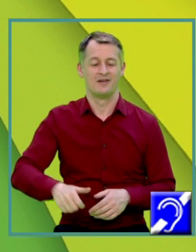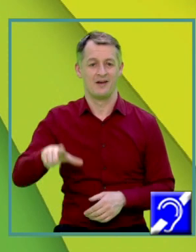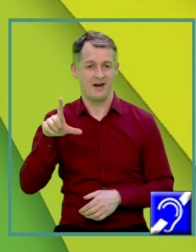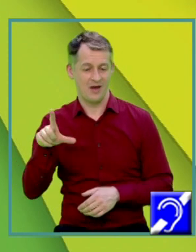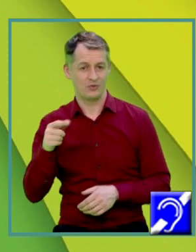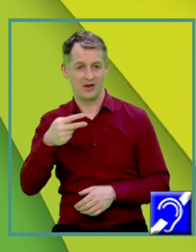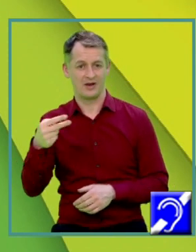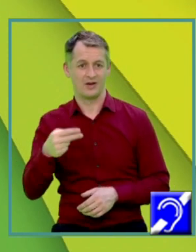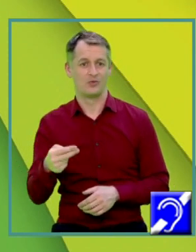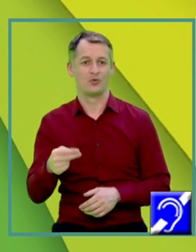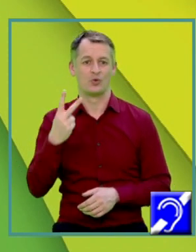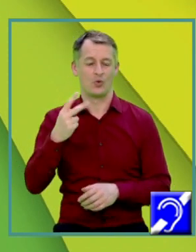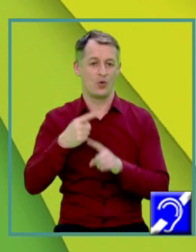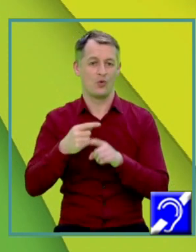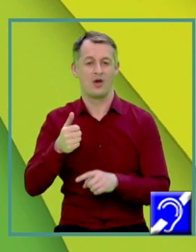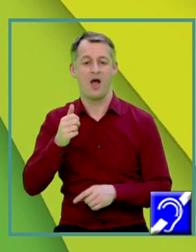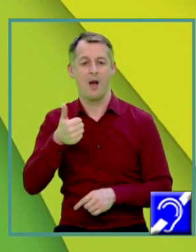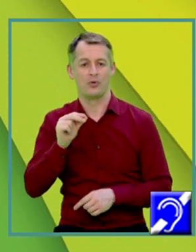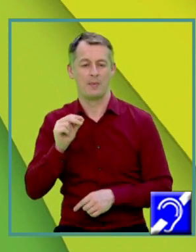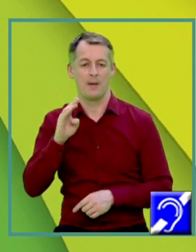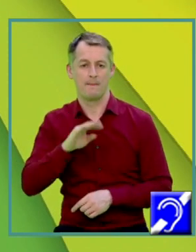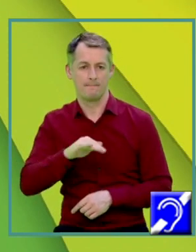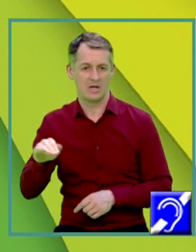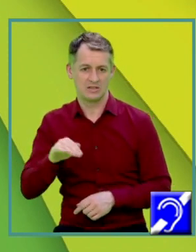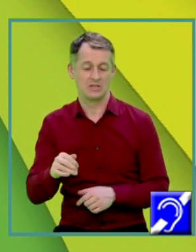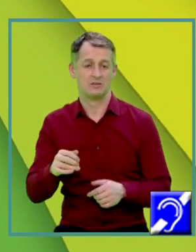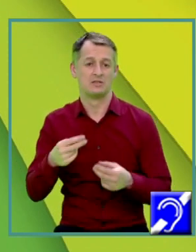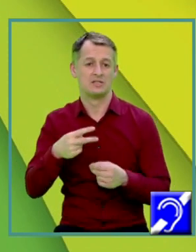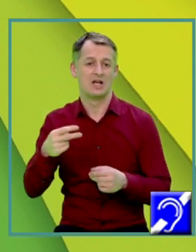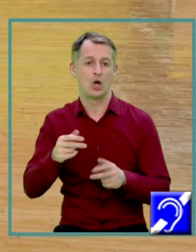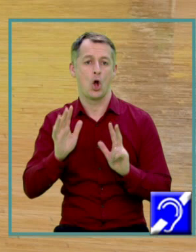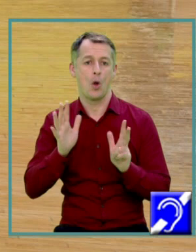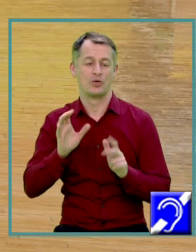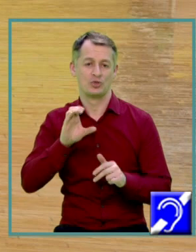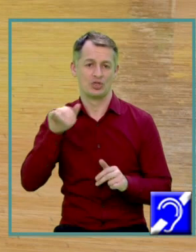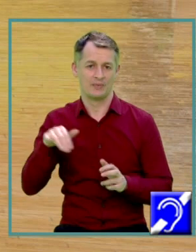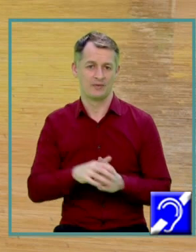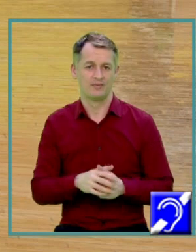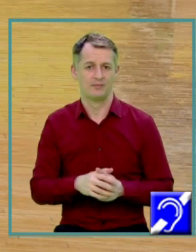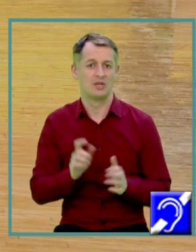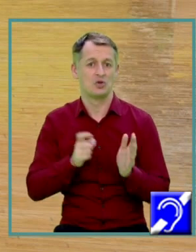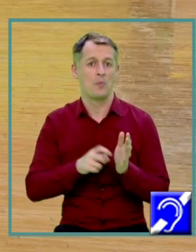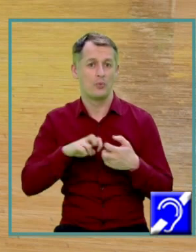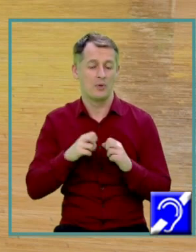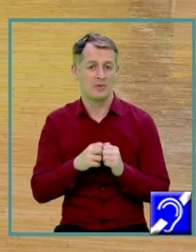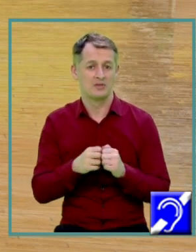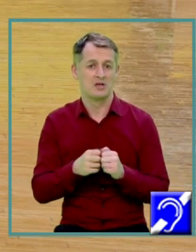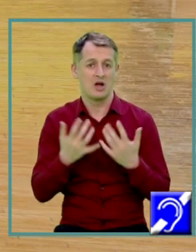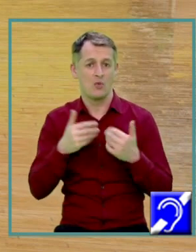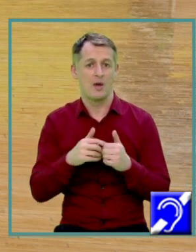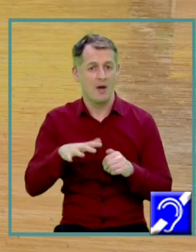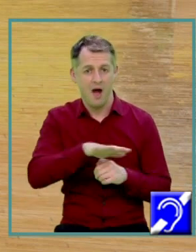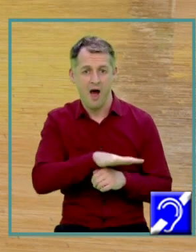egal cu 2 ori apotema bazei adică 18 cm Ne-a cerut problema să calculăm aria totală